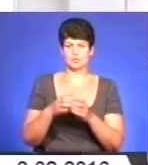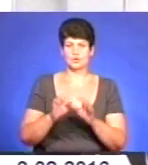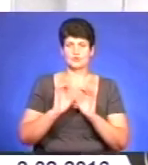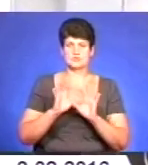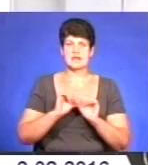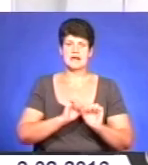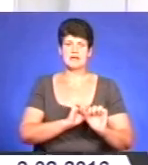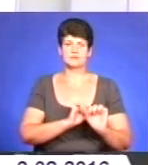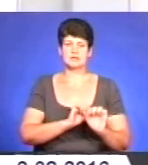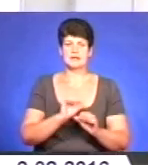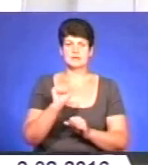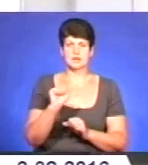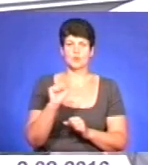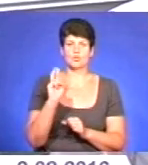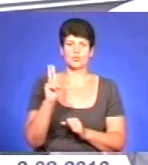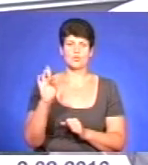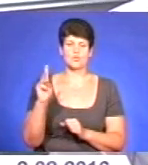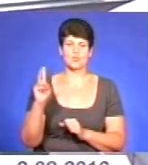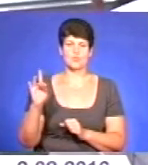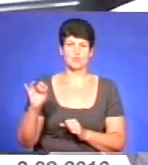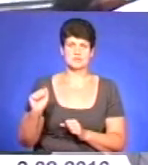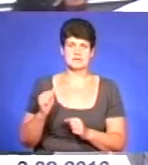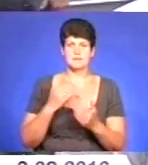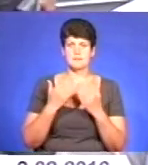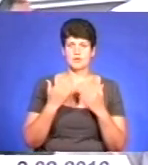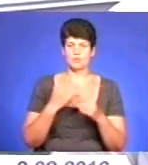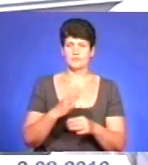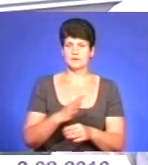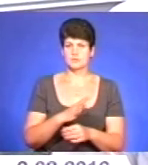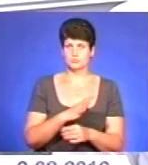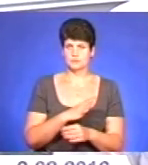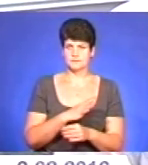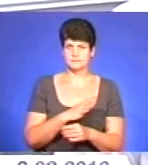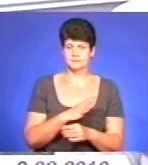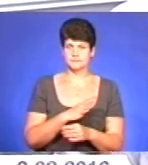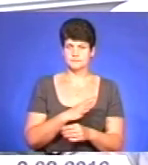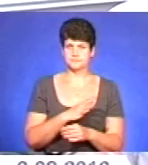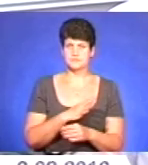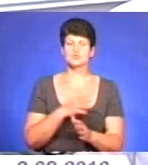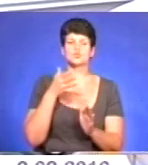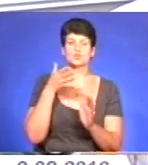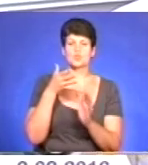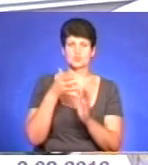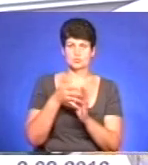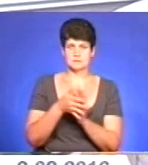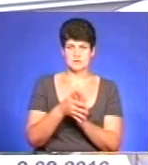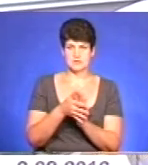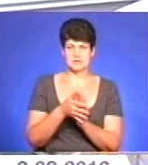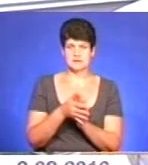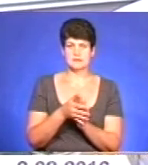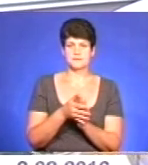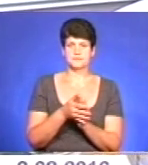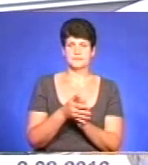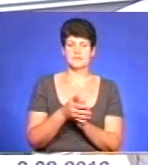адвокат Андрій Кукурудза. Перемовини, в принципі, пройшли досить зрозуміло. Він, в принципі, відгукнувся